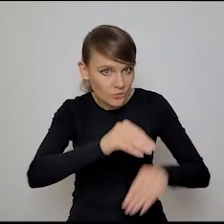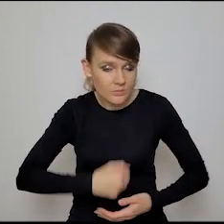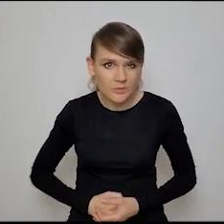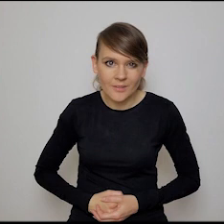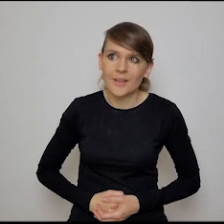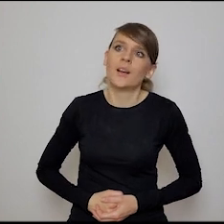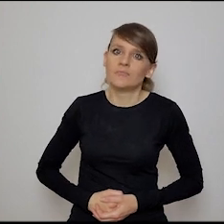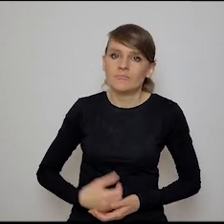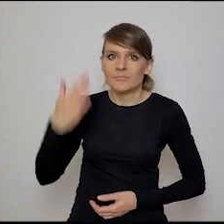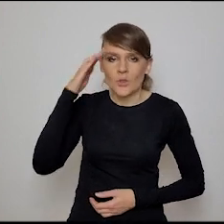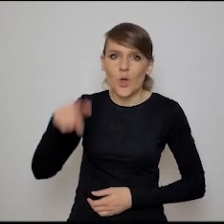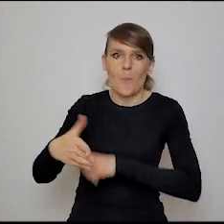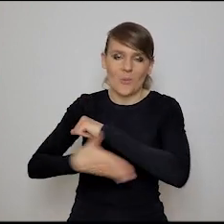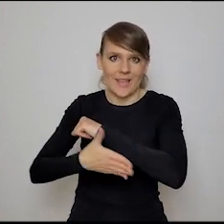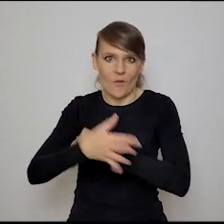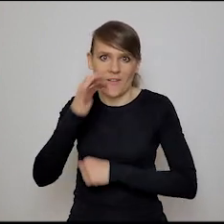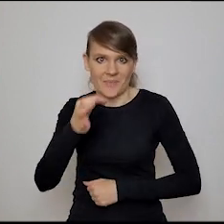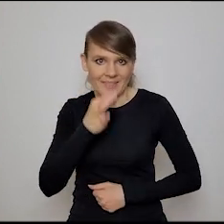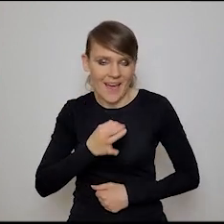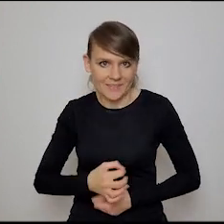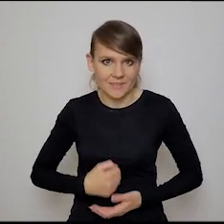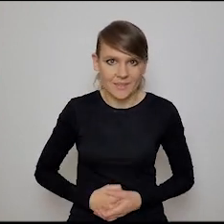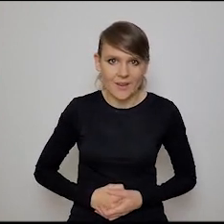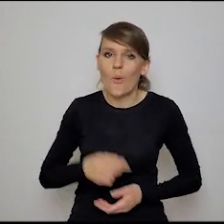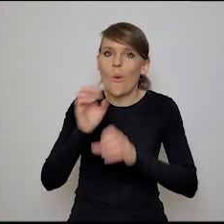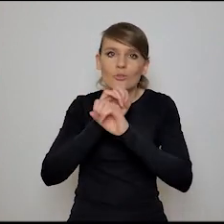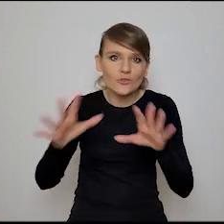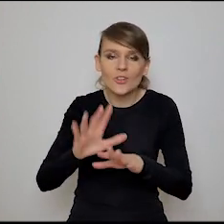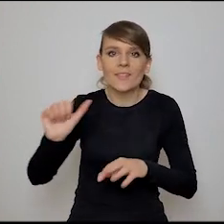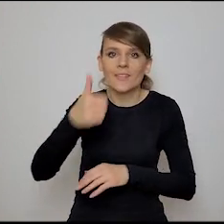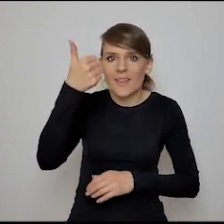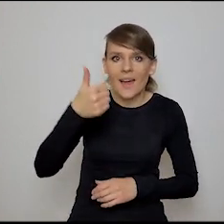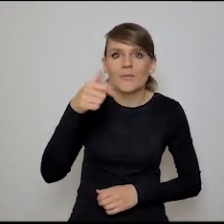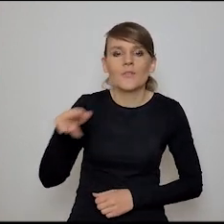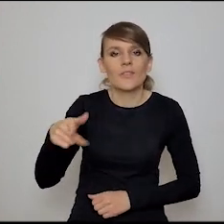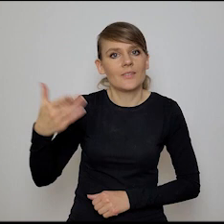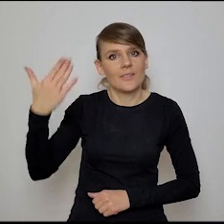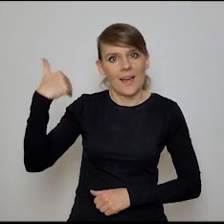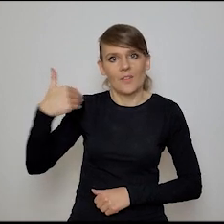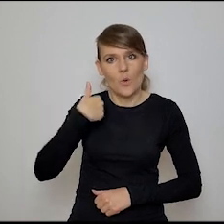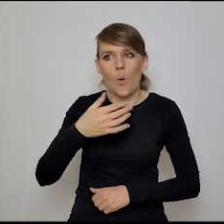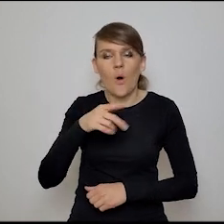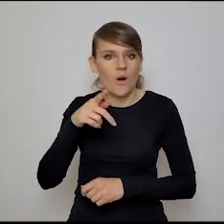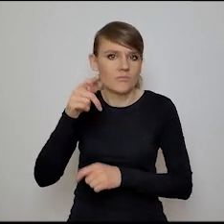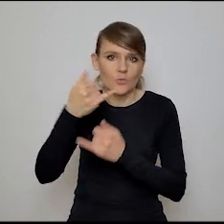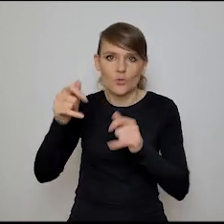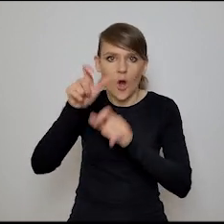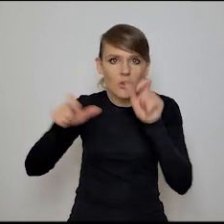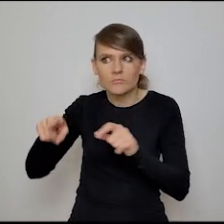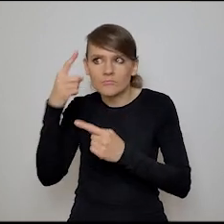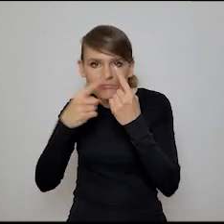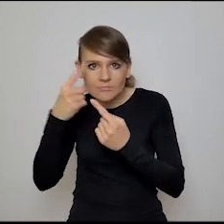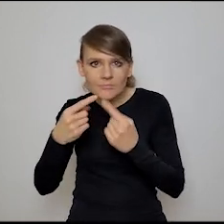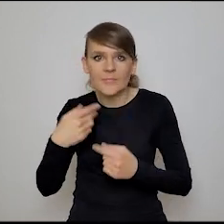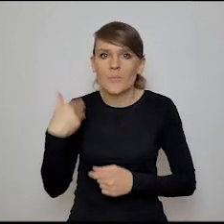wiesz, to bardzo, to są fundamentalne pytania wbrew pozorom. I oczywiście właśnie najpierw Heidegger je zadawał, a potem Merleau-Ponty rzeczywiście w tą stronę poszedł. I